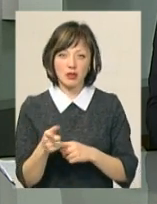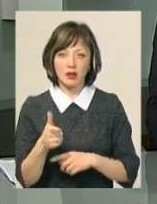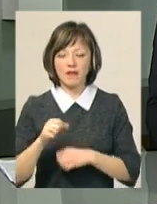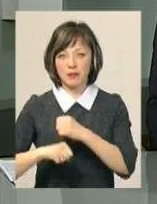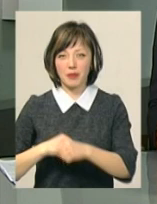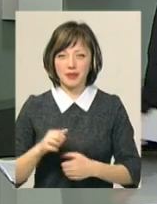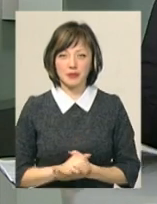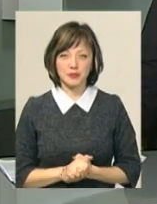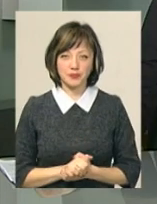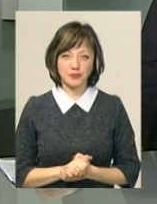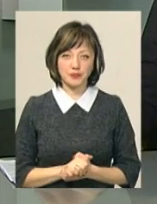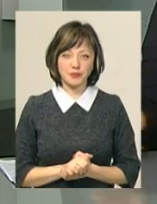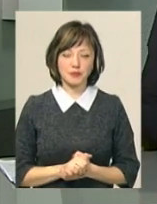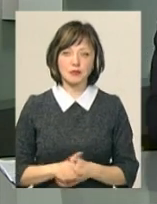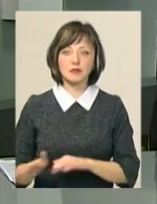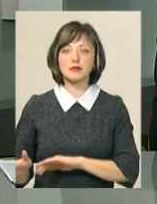галицьких ведмедів.